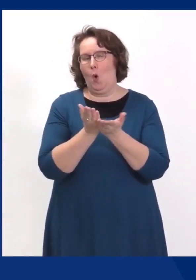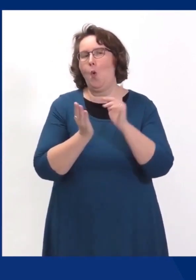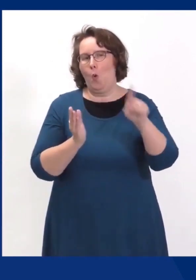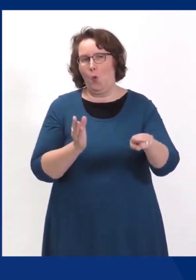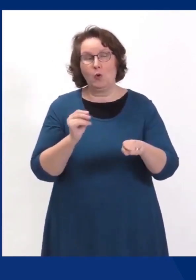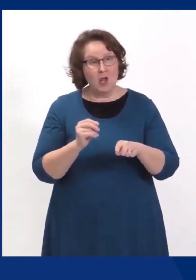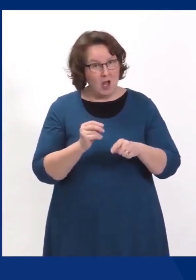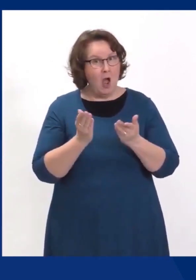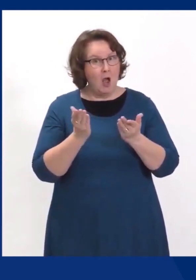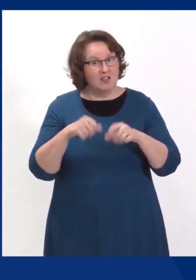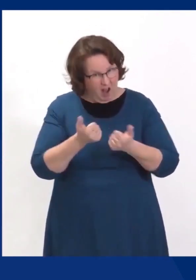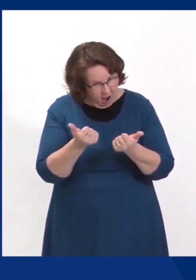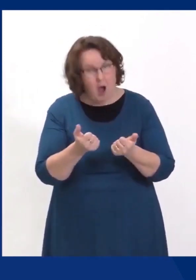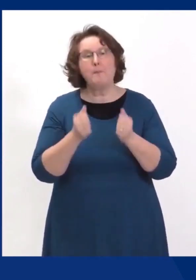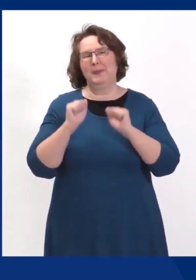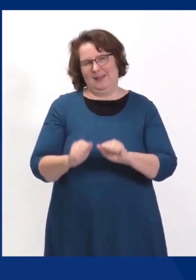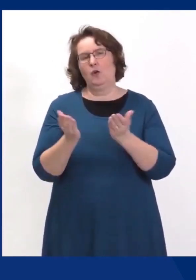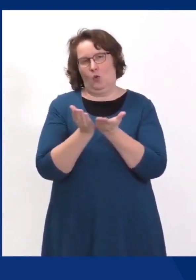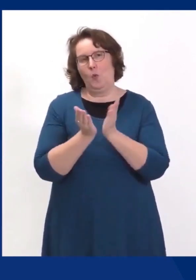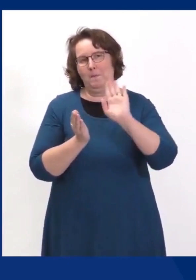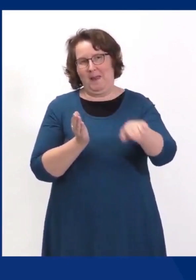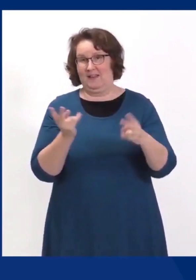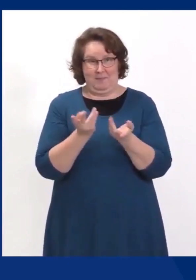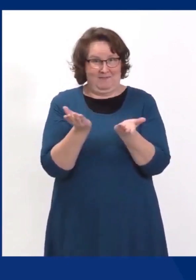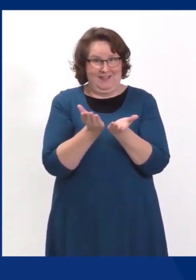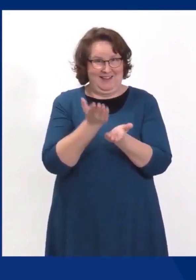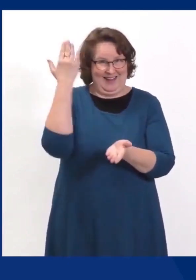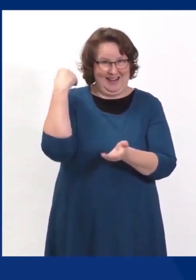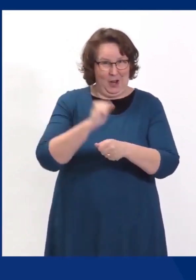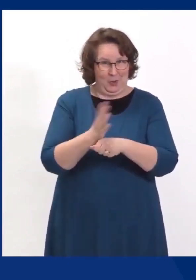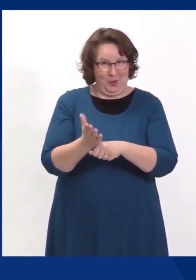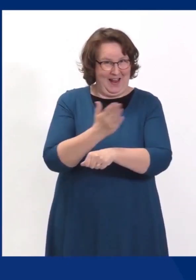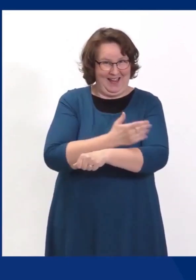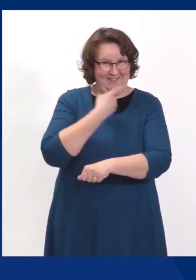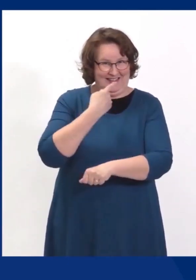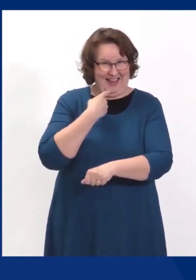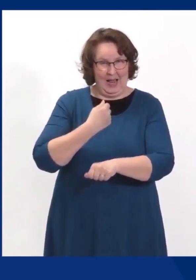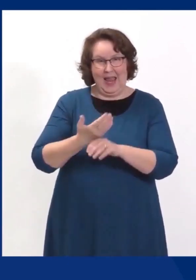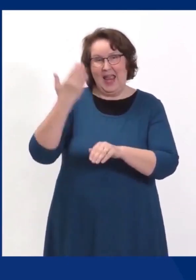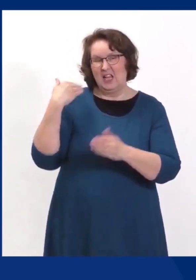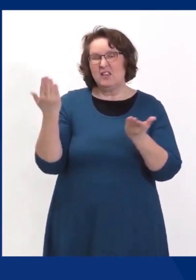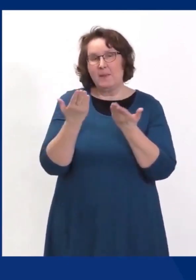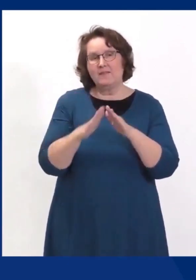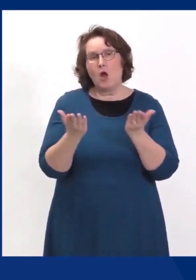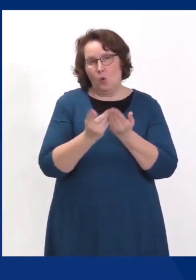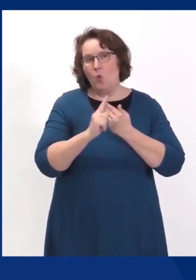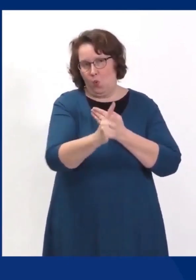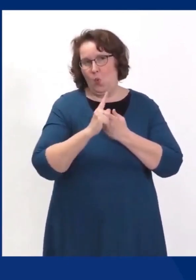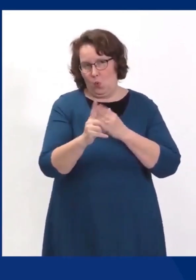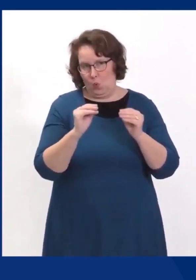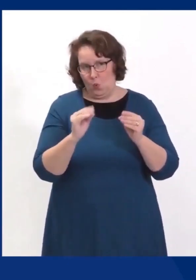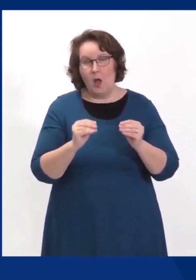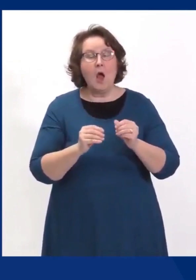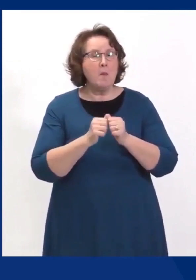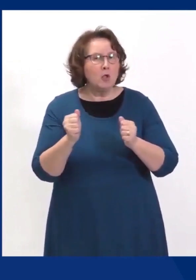kouluun mennä ihan samalla tavalla kuin mitä piti mennä ennen kuin koronakriisi alkoi. Mutta varmasti on